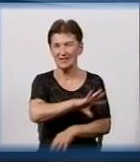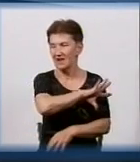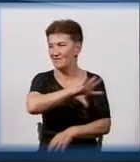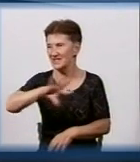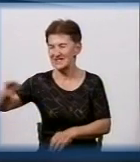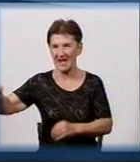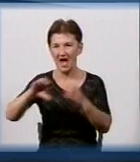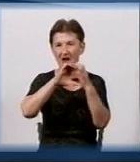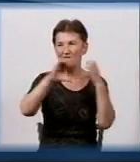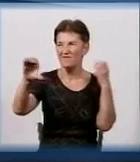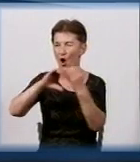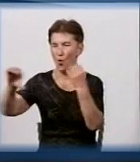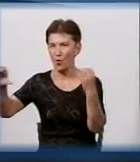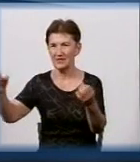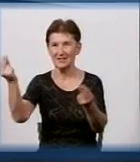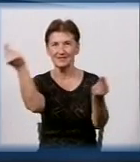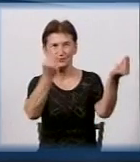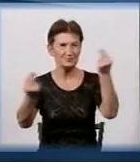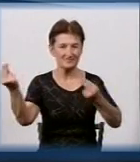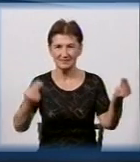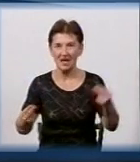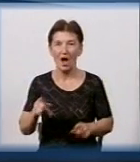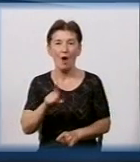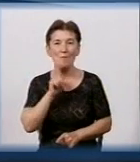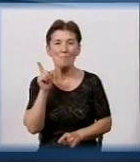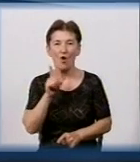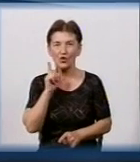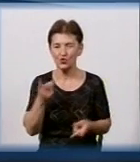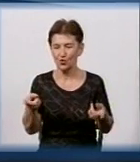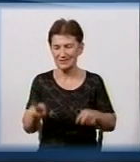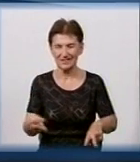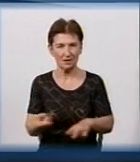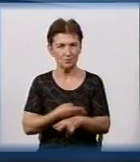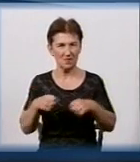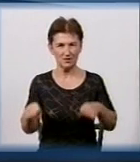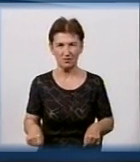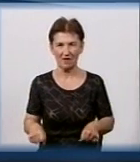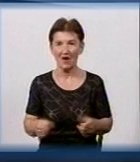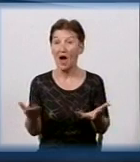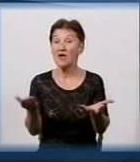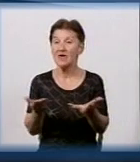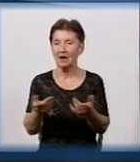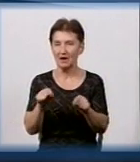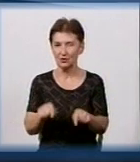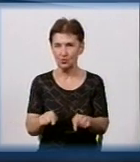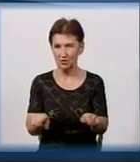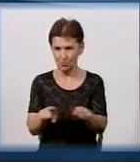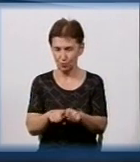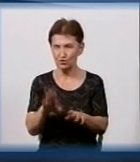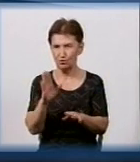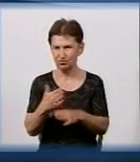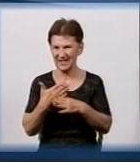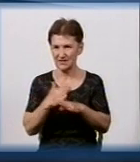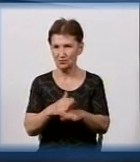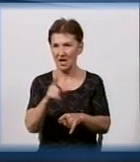метро. Відповідно, молодь виявилася без справ. Яка ситуація тут? Тут буде теорія розбитих вікон? Тобто, ви